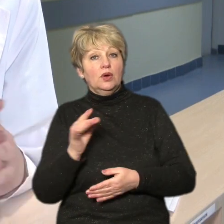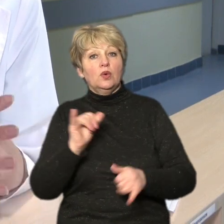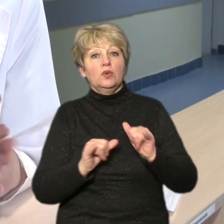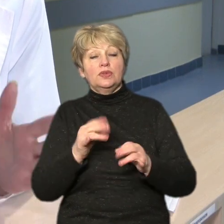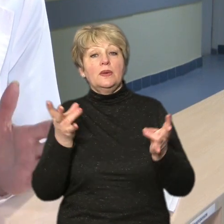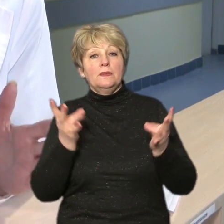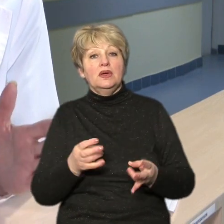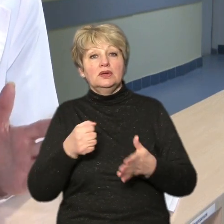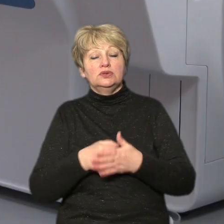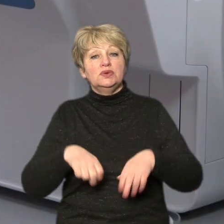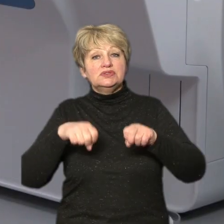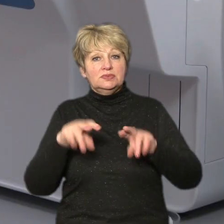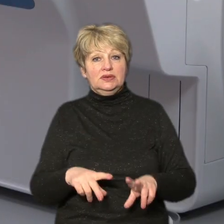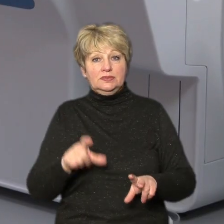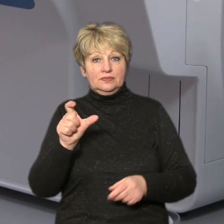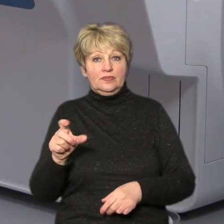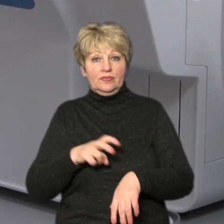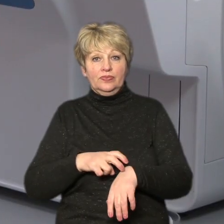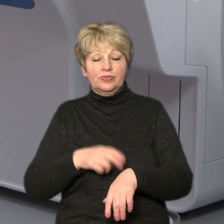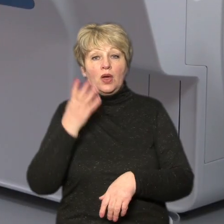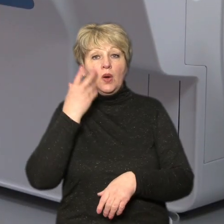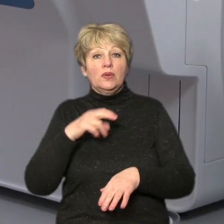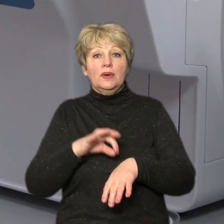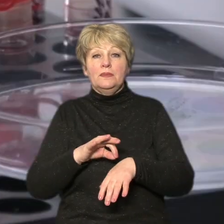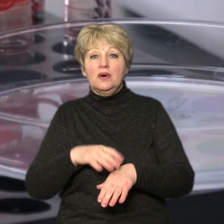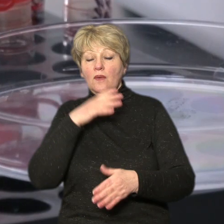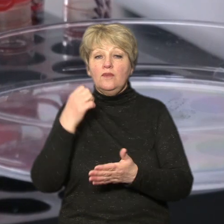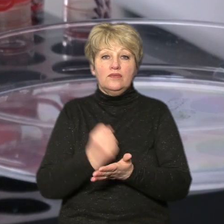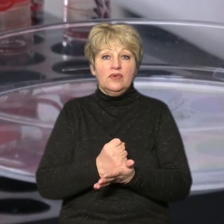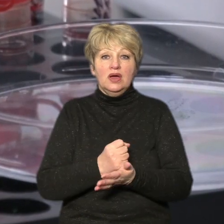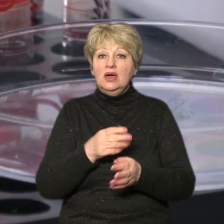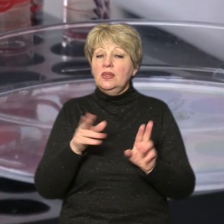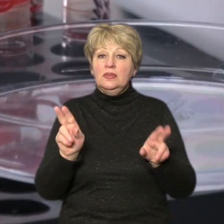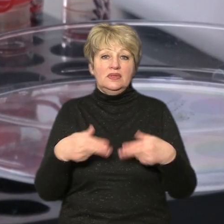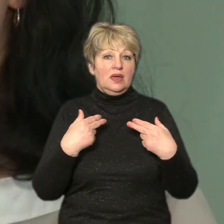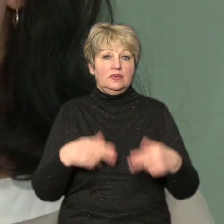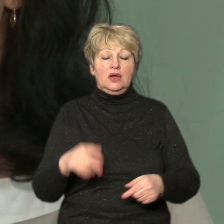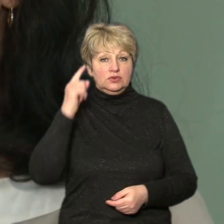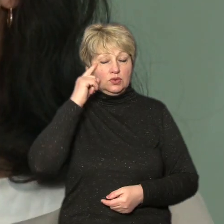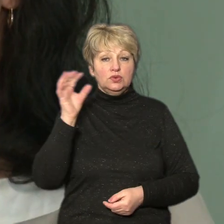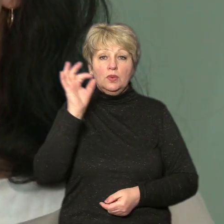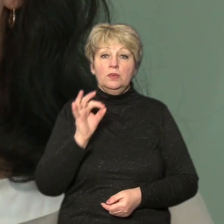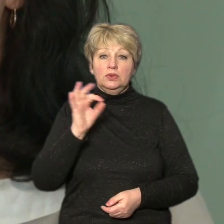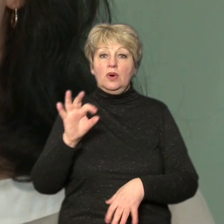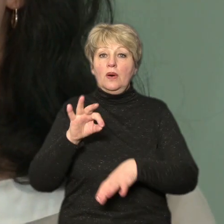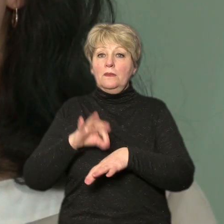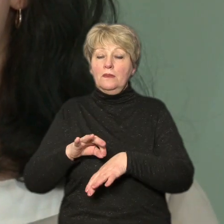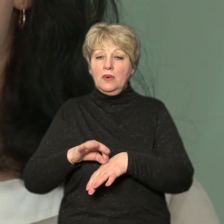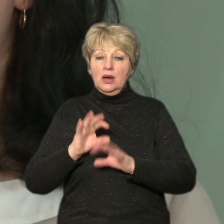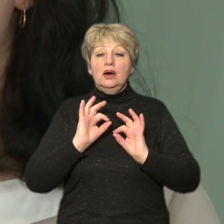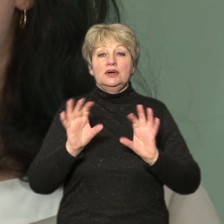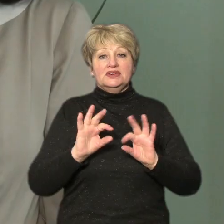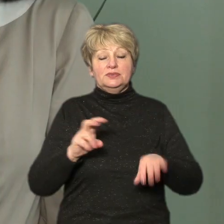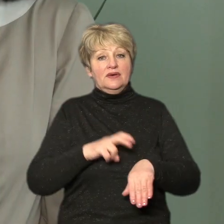до необхідних фахівців. Коли ж діагноз встановлено, не треба зосереджуватися на хворобі, розповідає психологинь онкодиспансера Надія